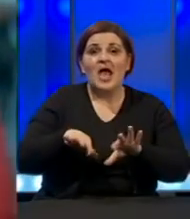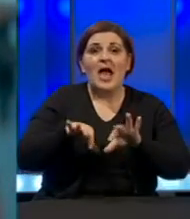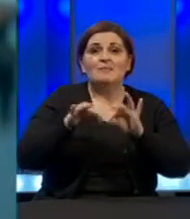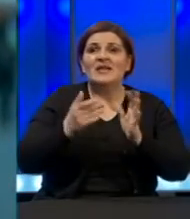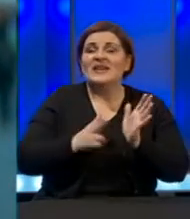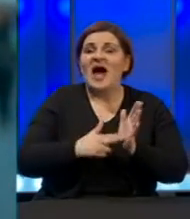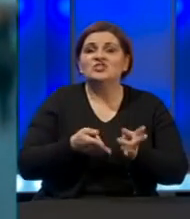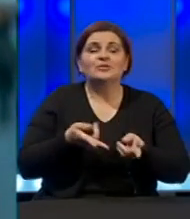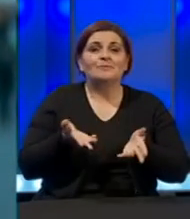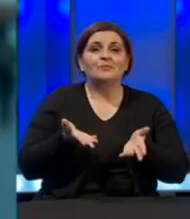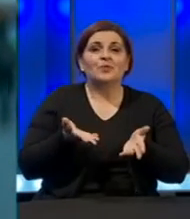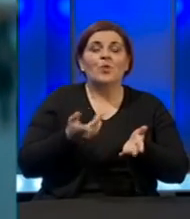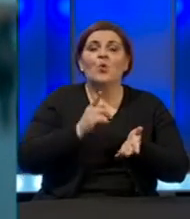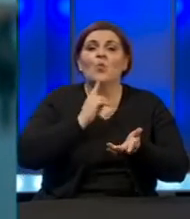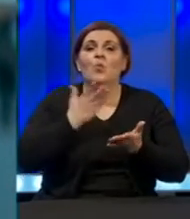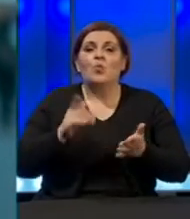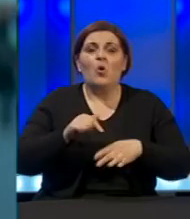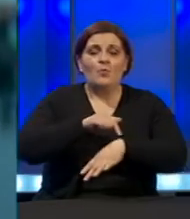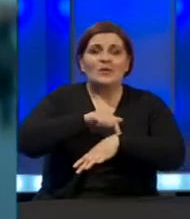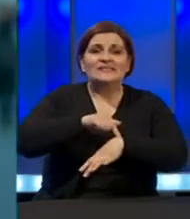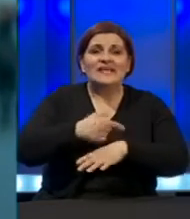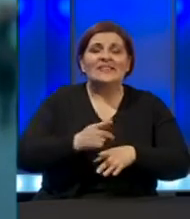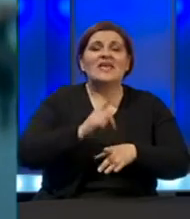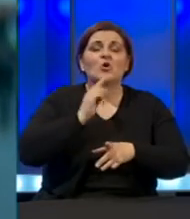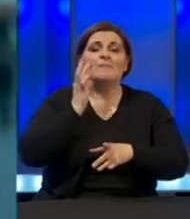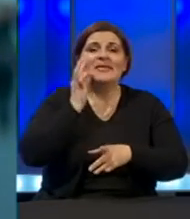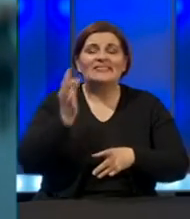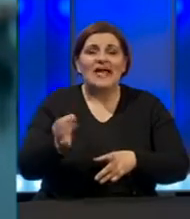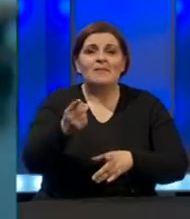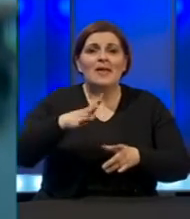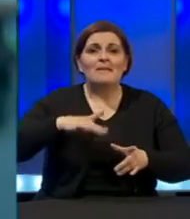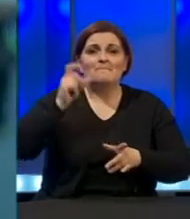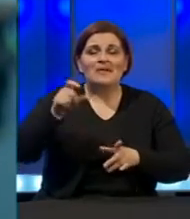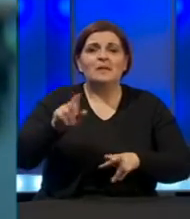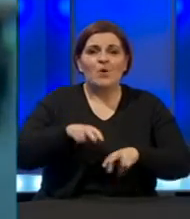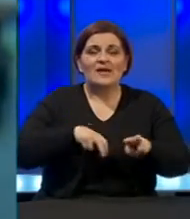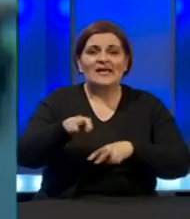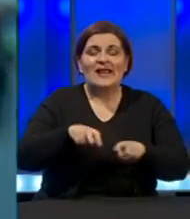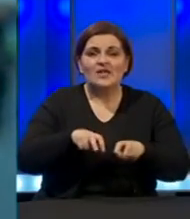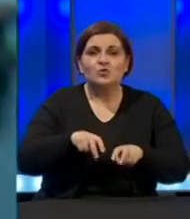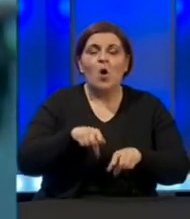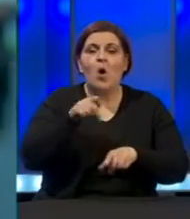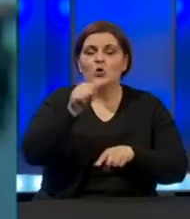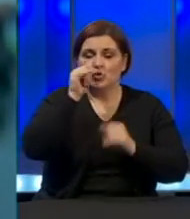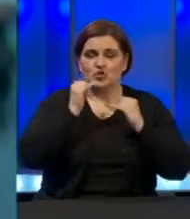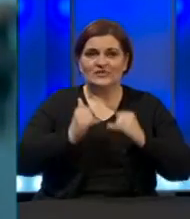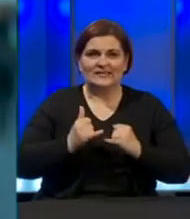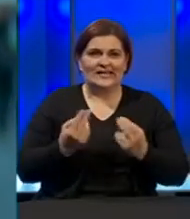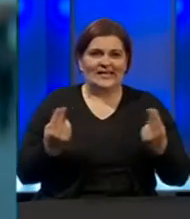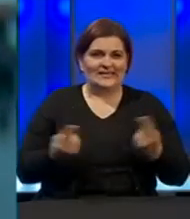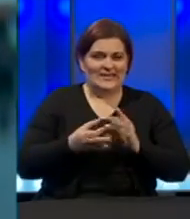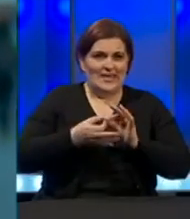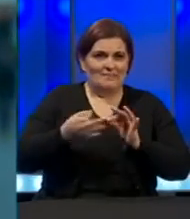modalitet, odnosno način u kom vremenskom periodu i kojim danima bi penzioneri mogli da se kreću. Ono što znamo je da sada slična